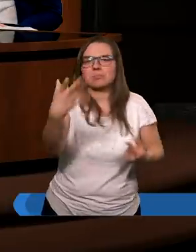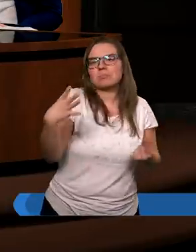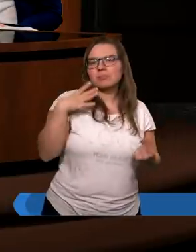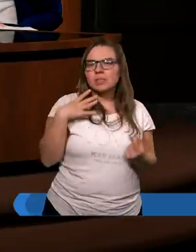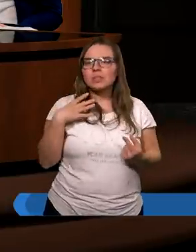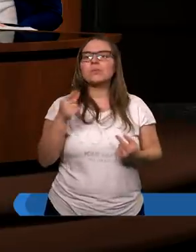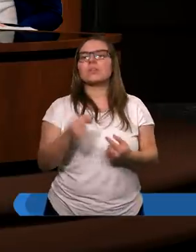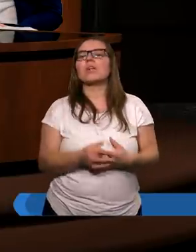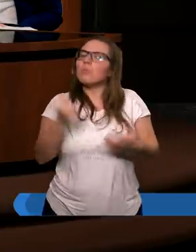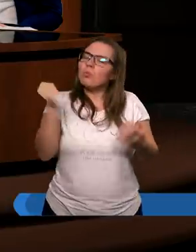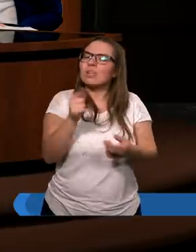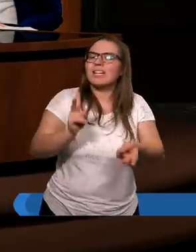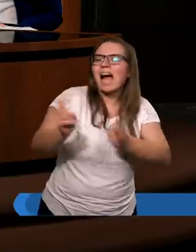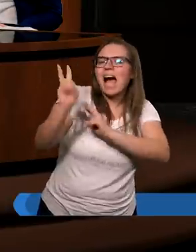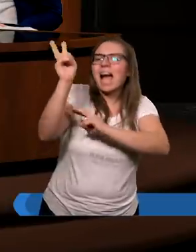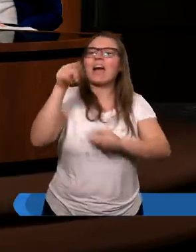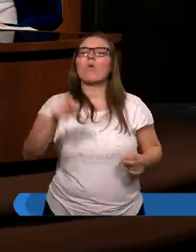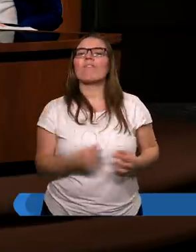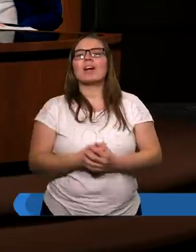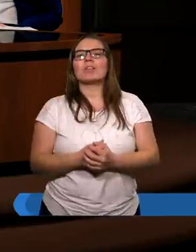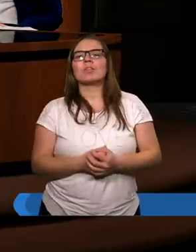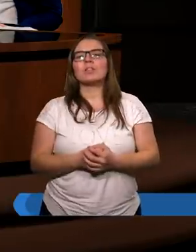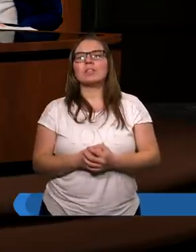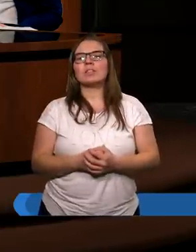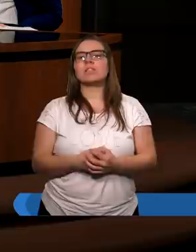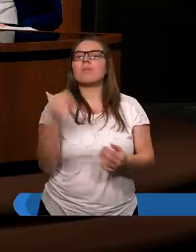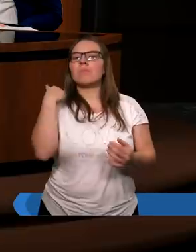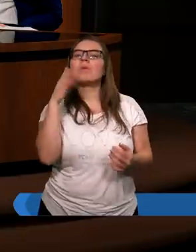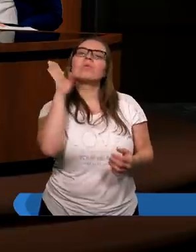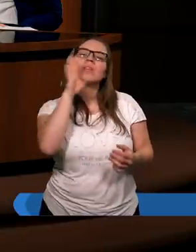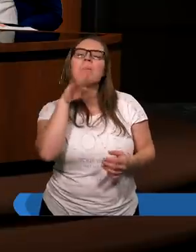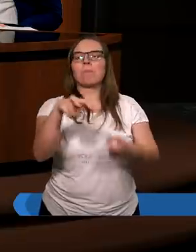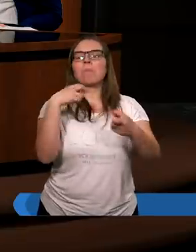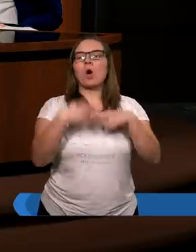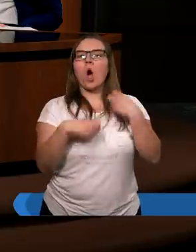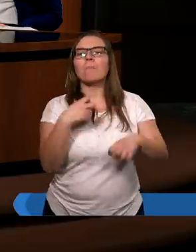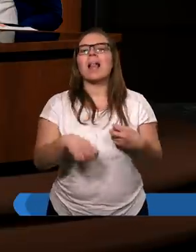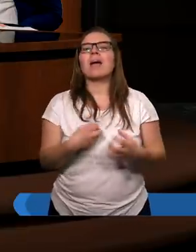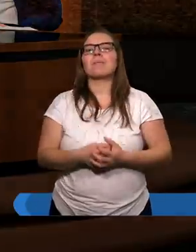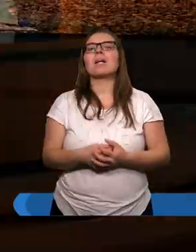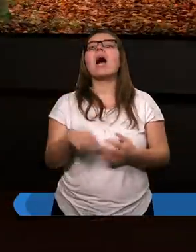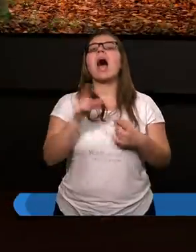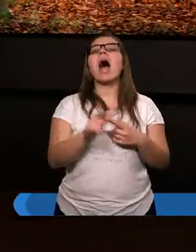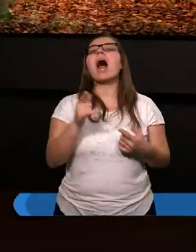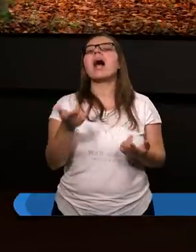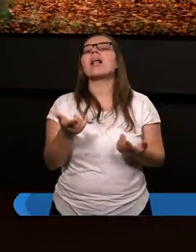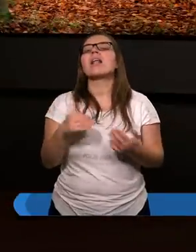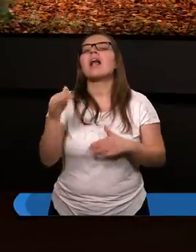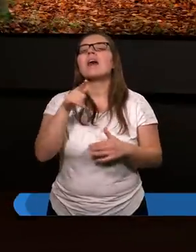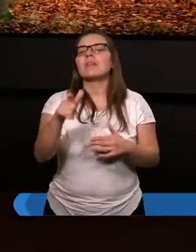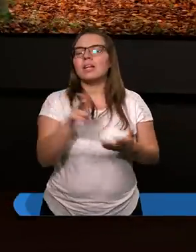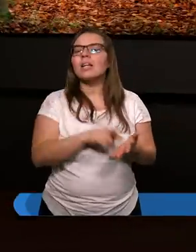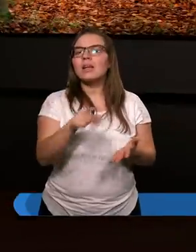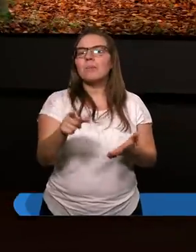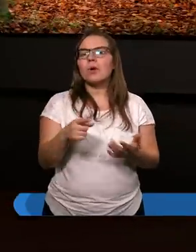I musiał na niego reagować. Nie wiemy jeszcze, czy był tam ten problem, ale mógł się pojawić